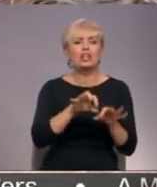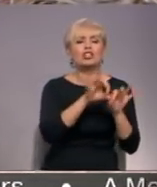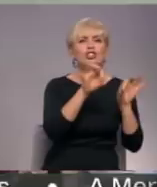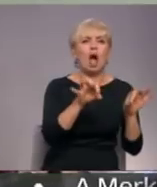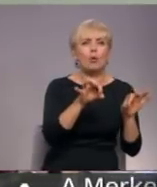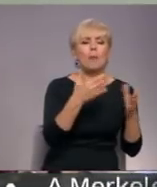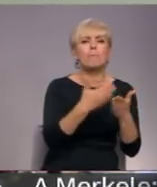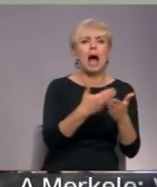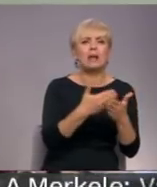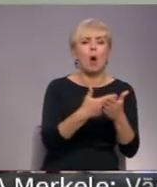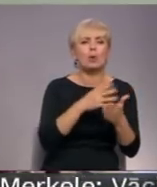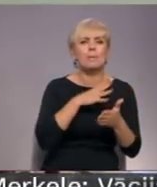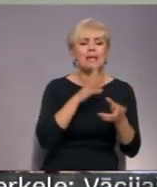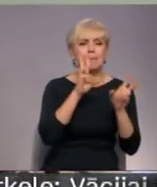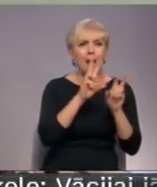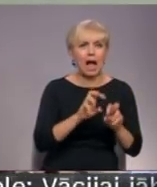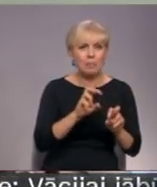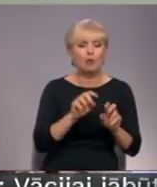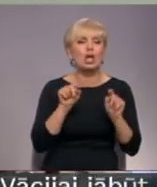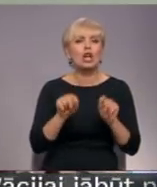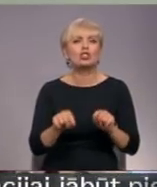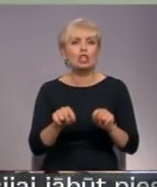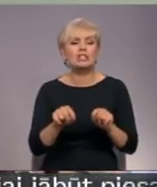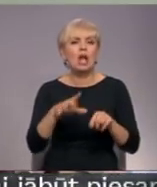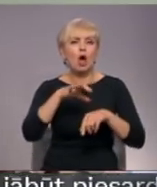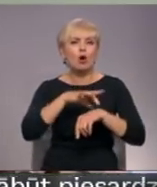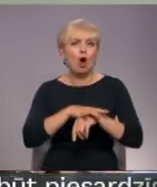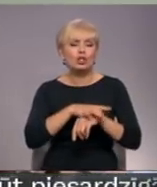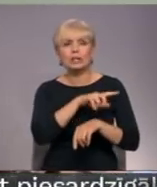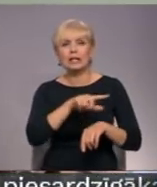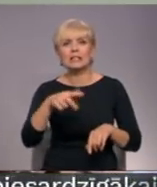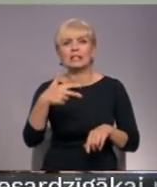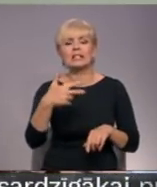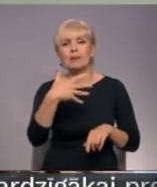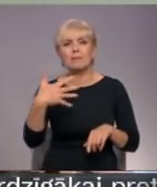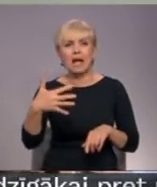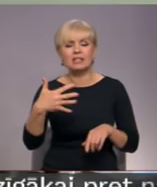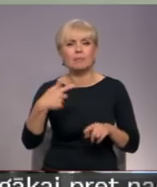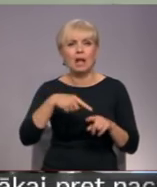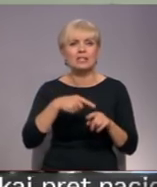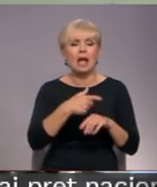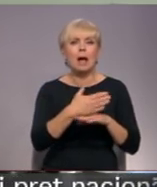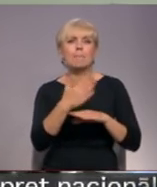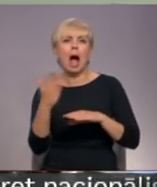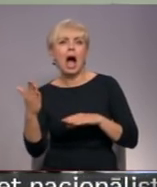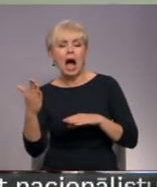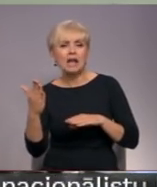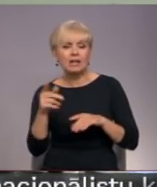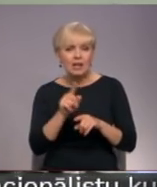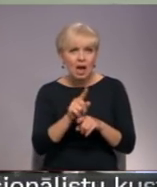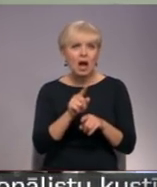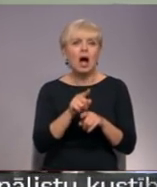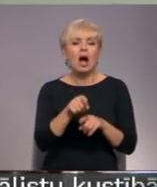ņemtais. Tik konstēts, ka šīs normas līdz 350 reizēm pārsniez tās normas, ar ko vispār